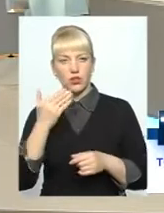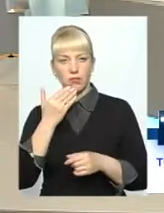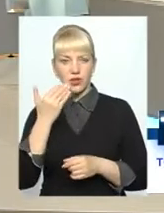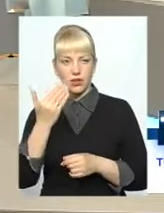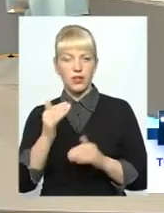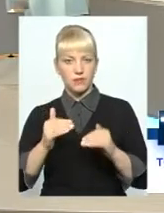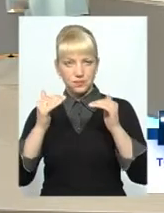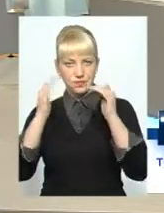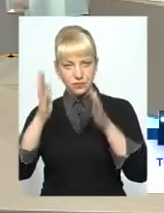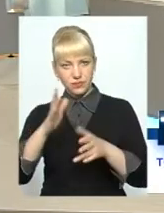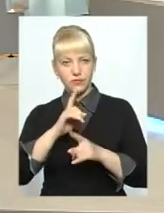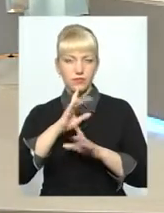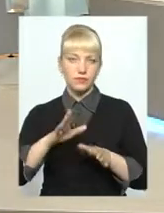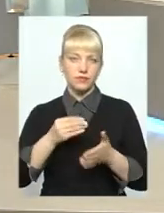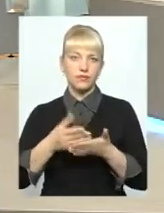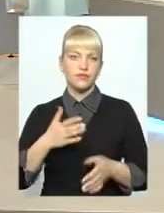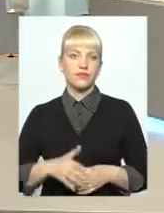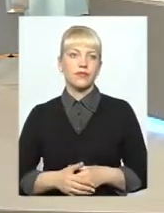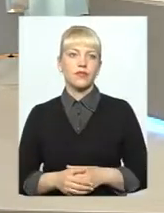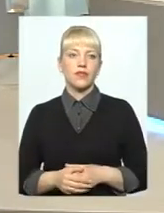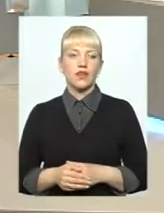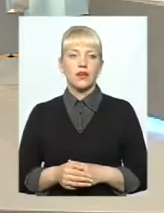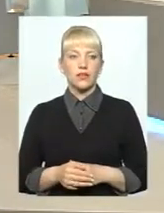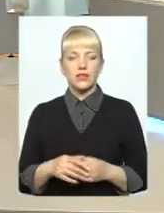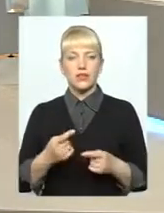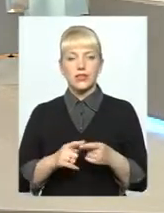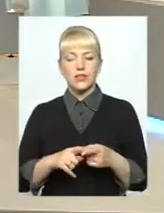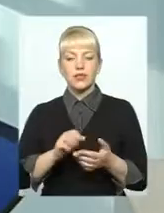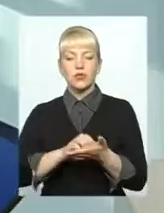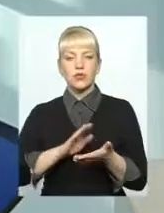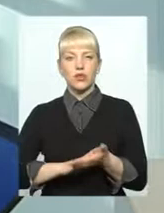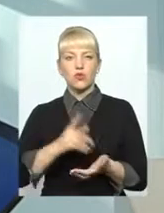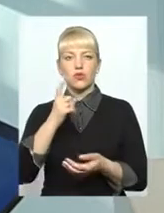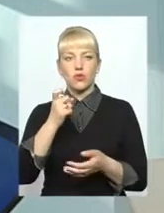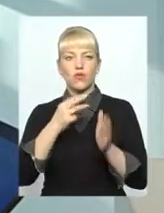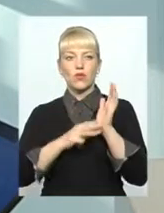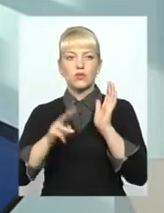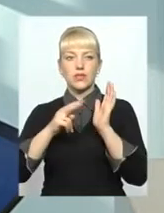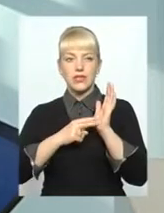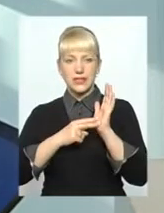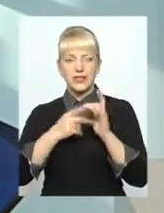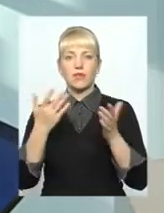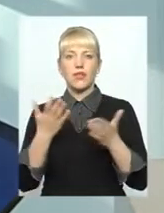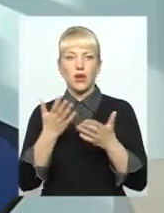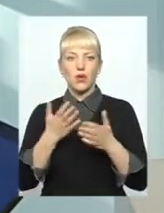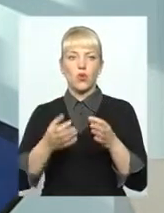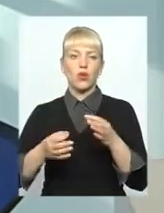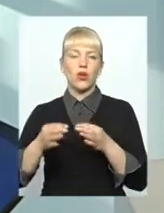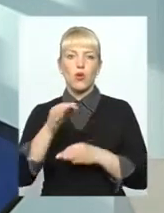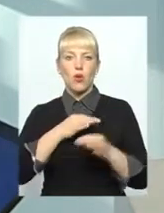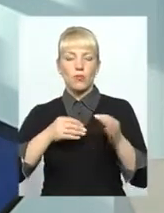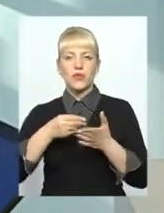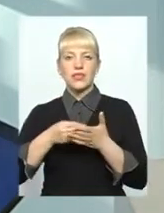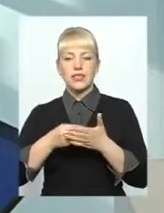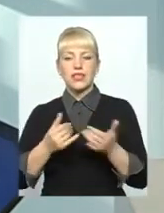Дякую. Пані Олександр. В даної постанові 187, якої оговорена і ціна для